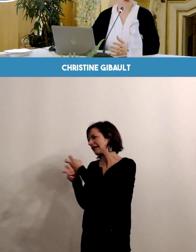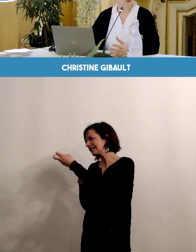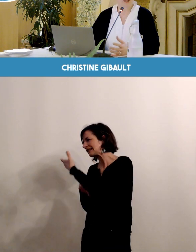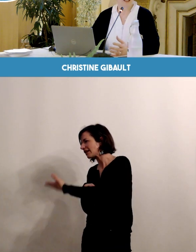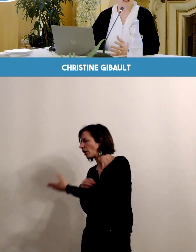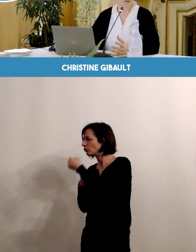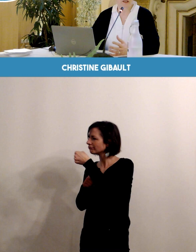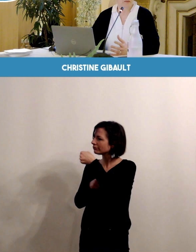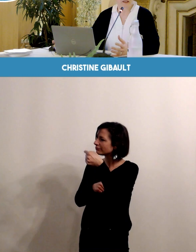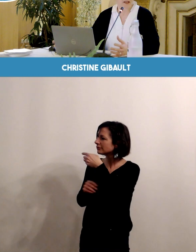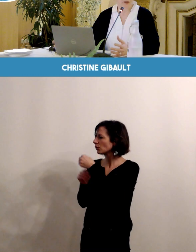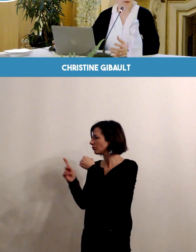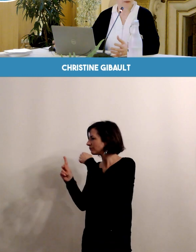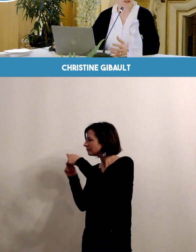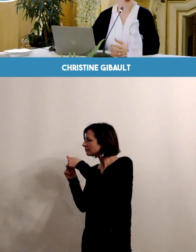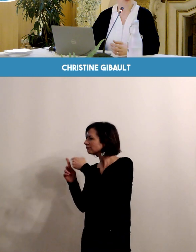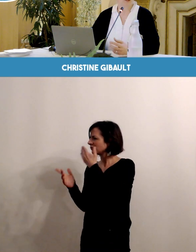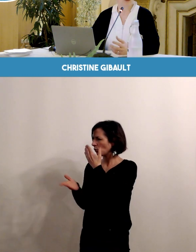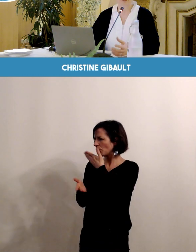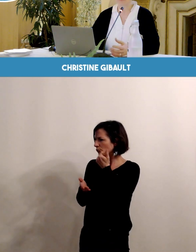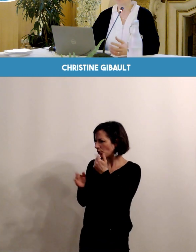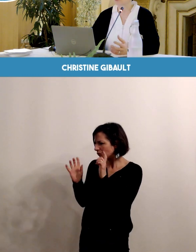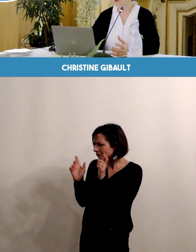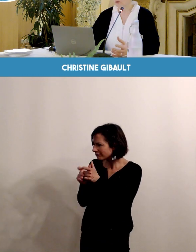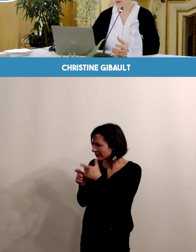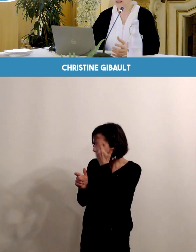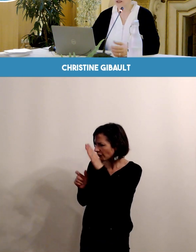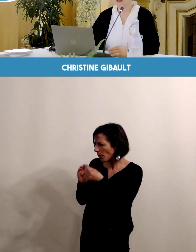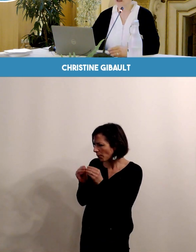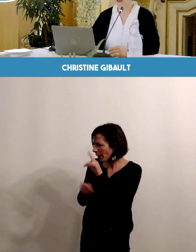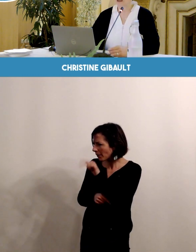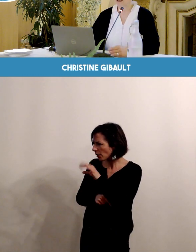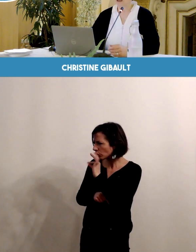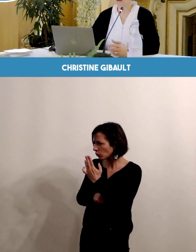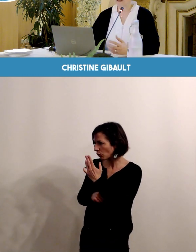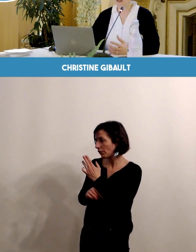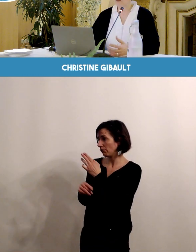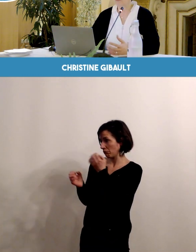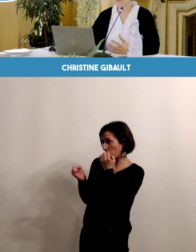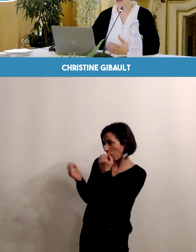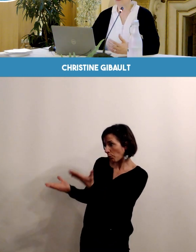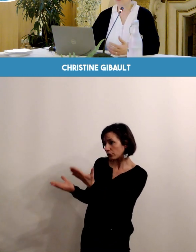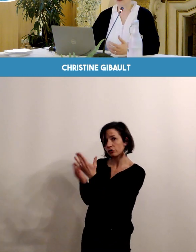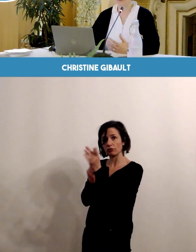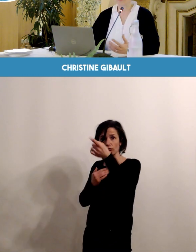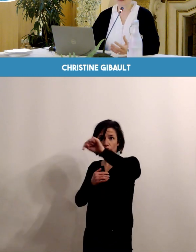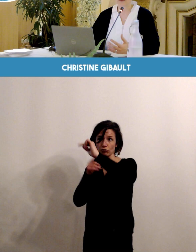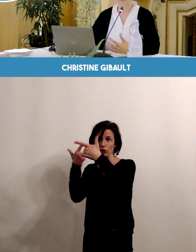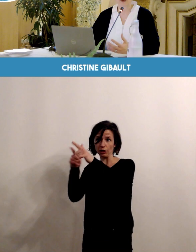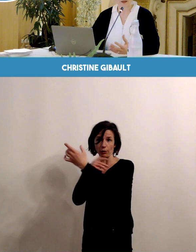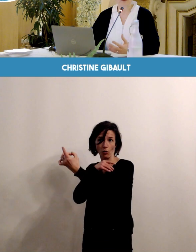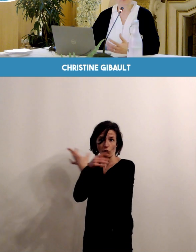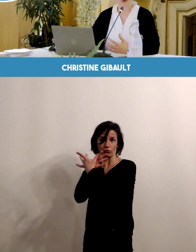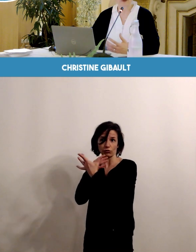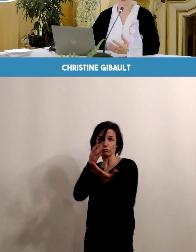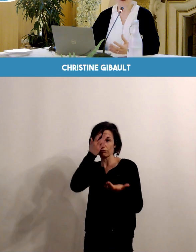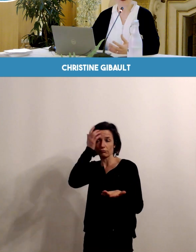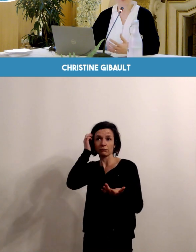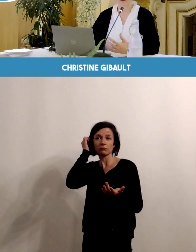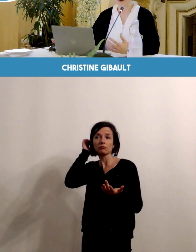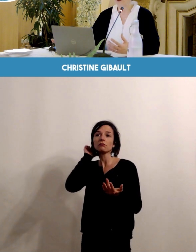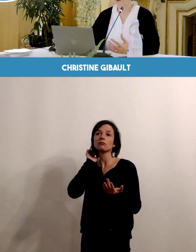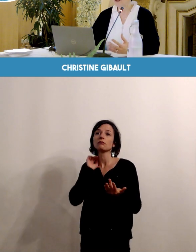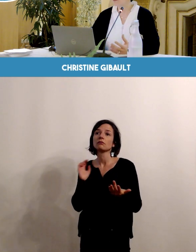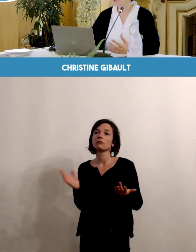de refuser un examen de dépistage. Ce sont des choses qui vous sont proposées, et c'est à vous aussi, en